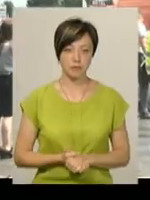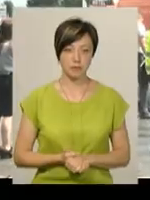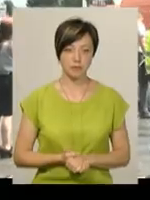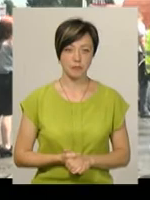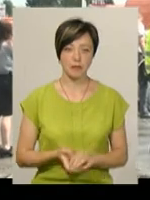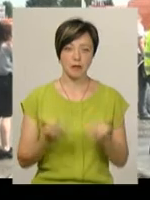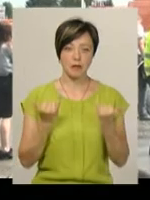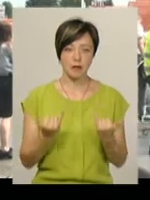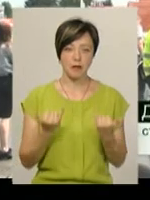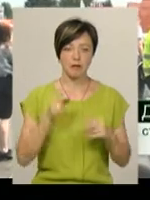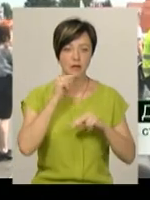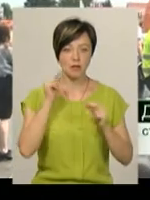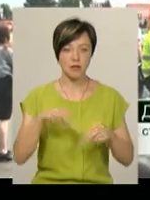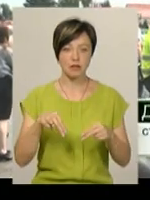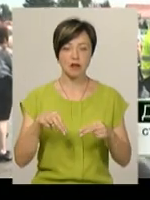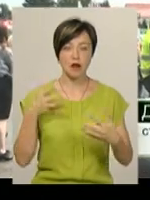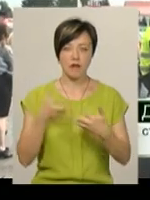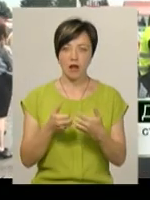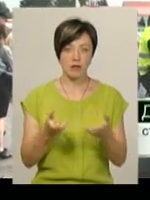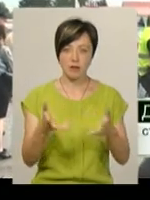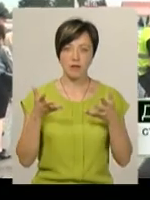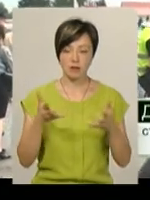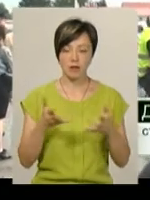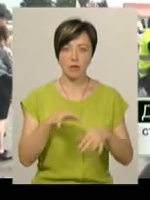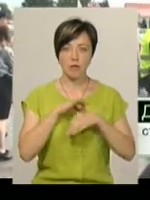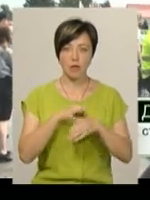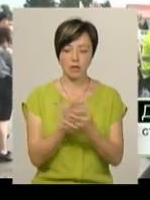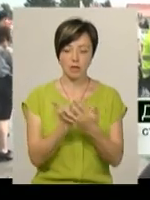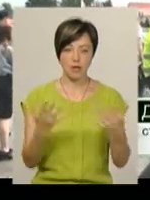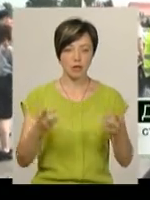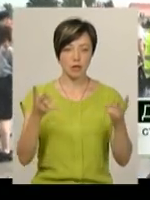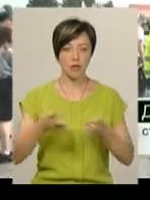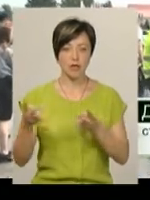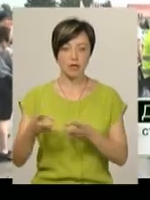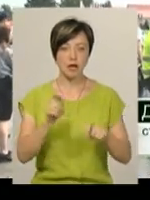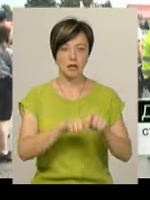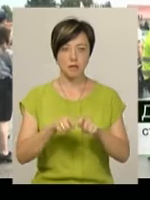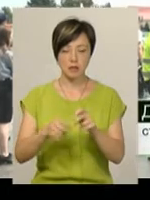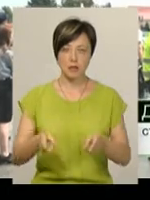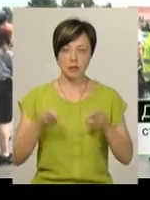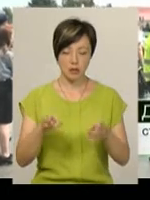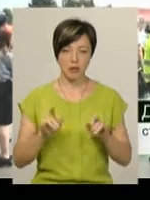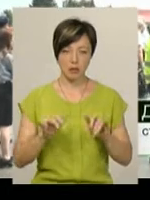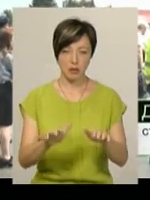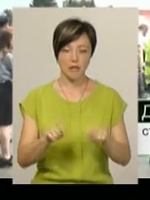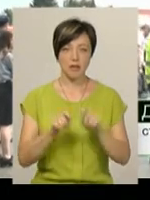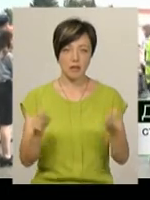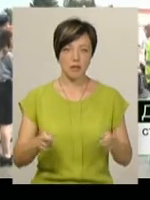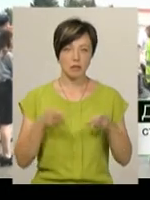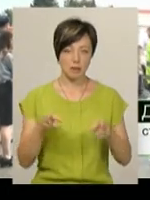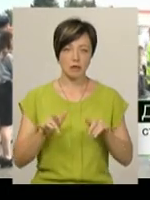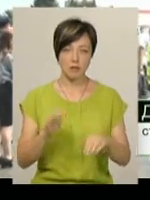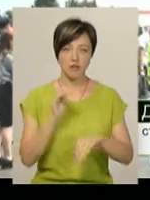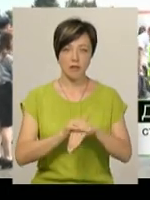Наразі винуватця ДТП не встановлено, з яким проводиться ряд необхідних експертиз у кримінальному провадженні. Відкрито кримінальне